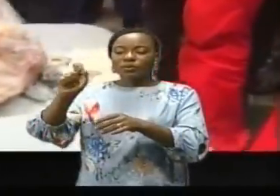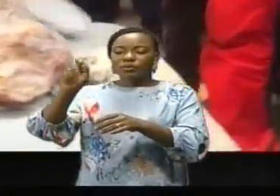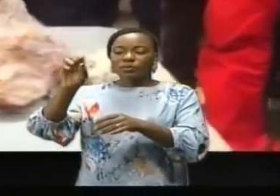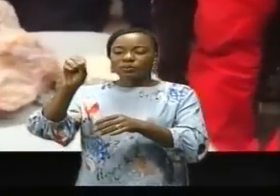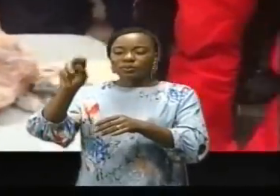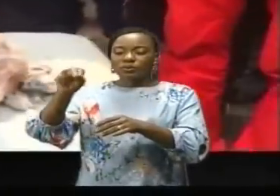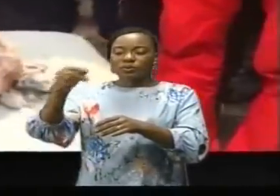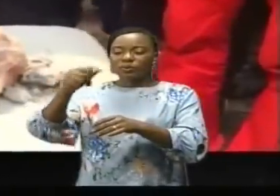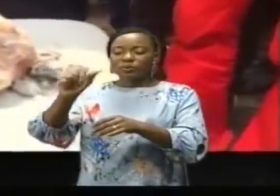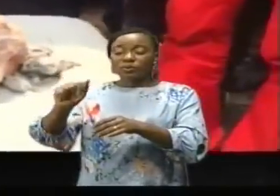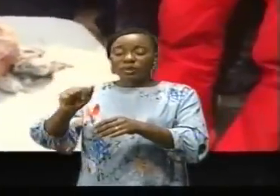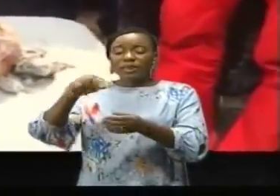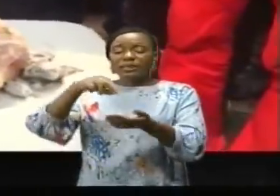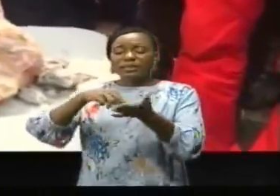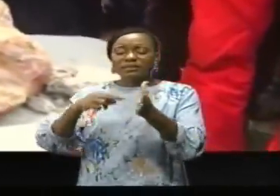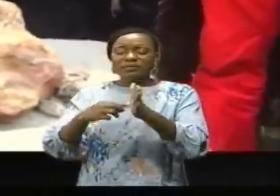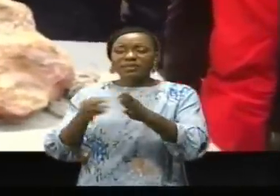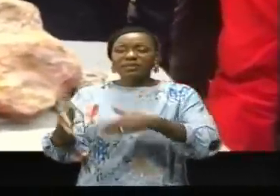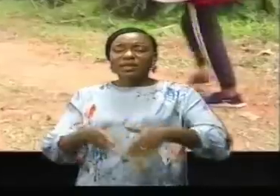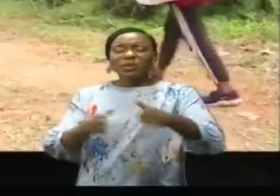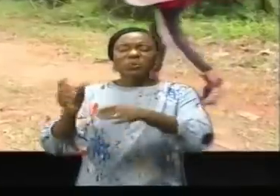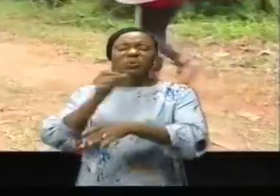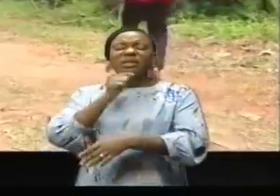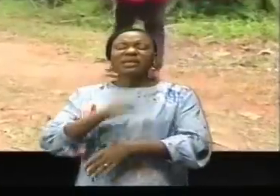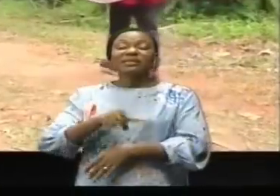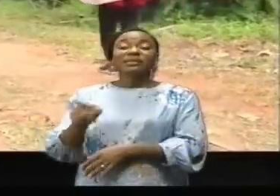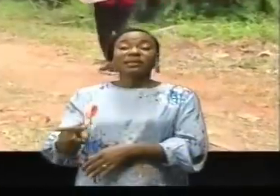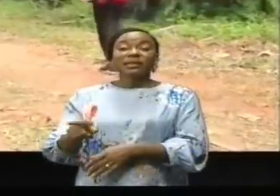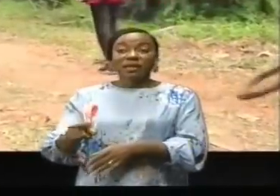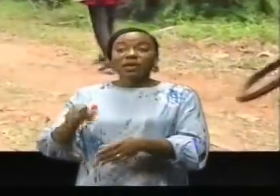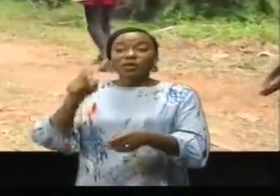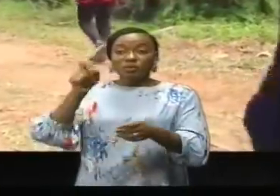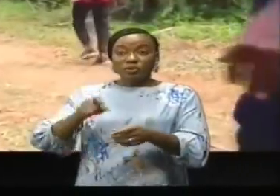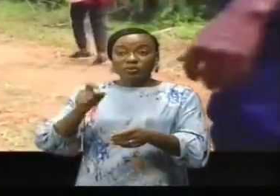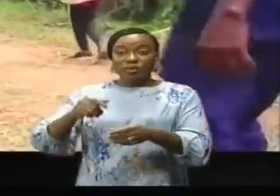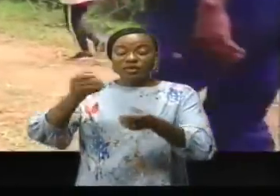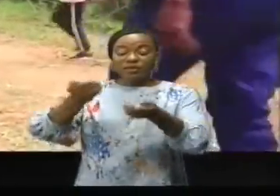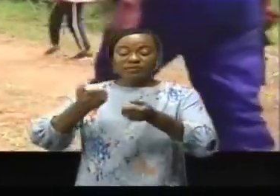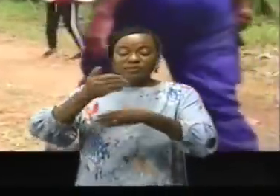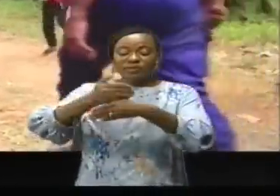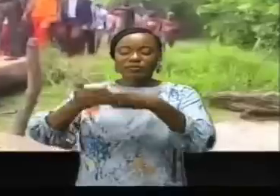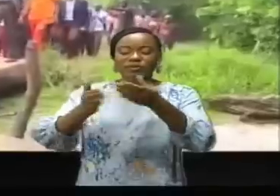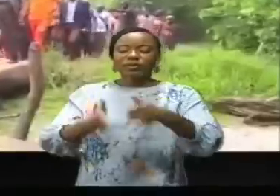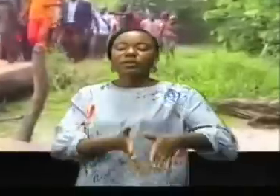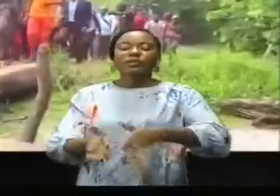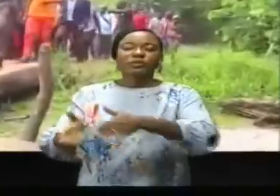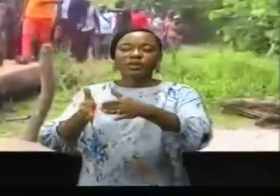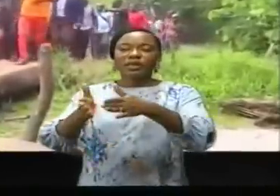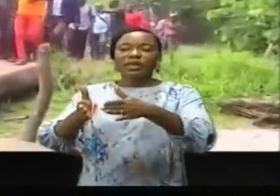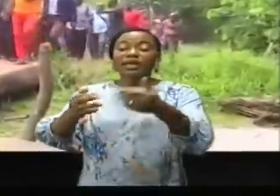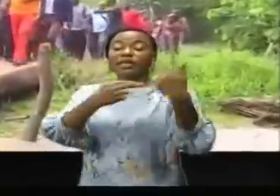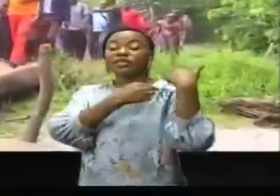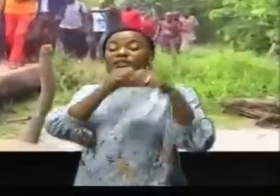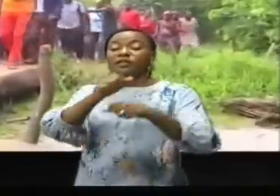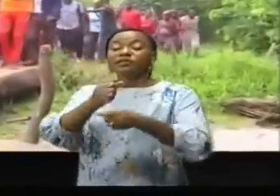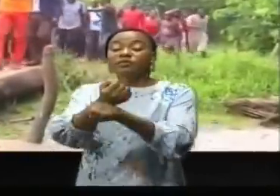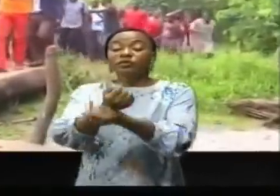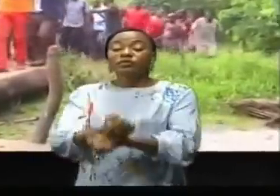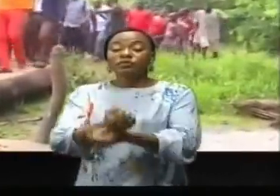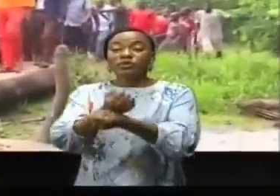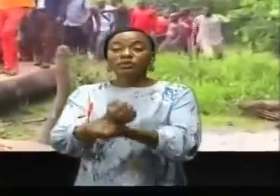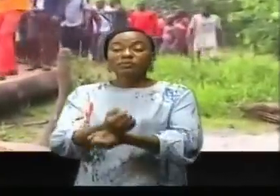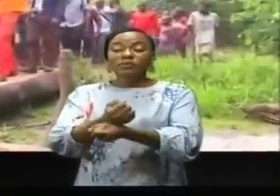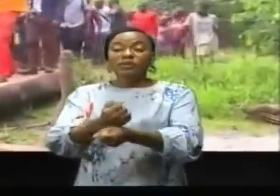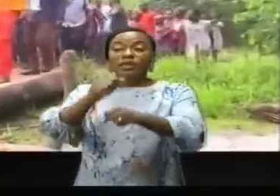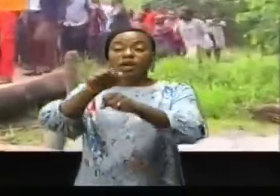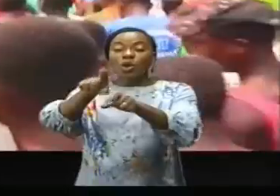construite à l'époque coloniale et le pont Selphie, est une aubaine pour la population de cette contrée. Le chef coutumier et des groupements des